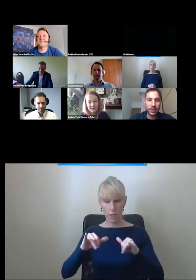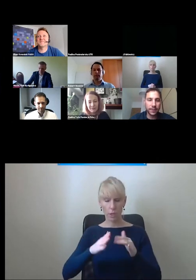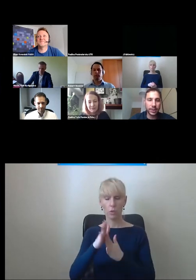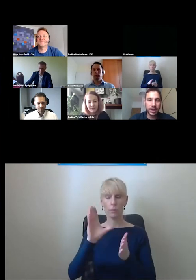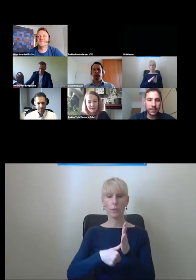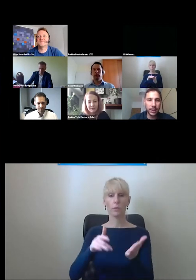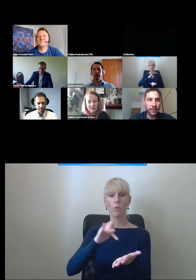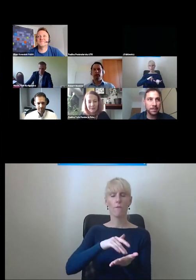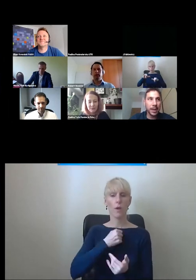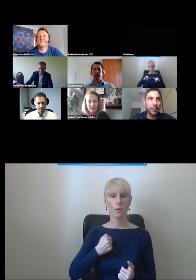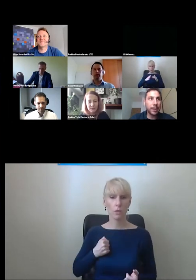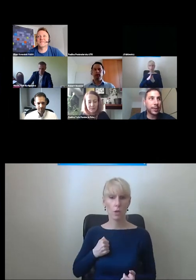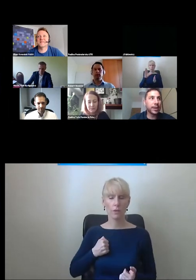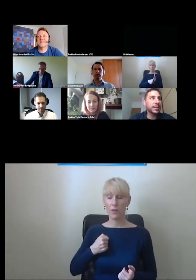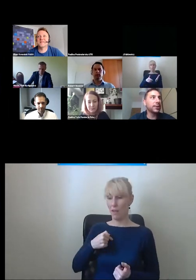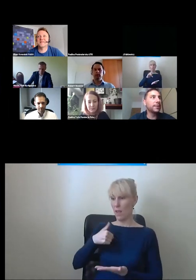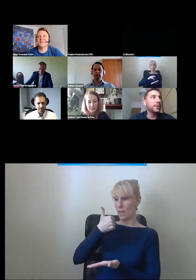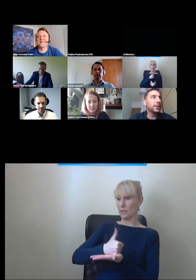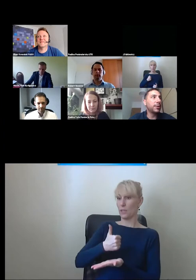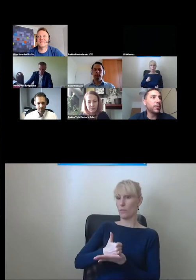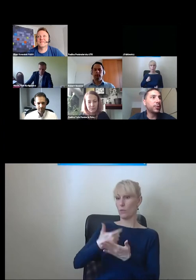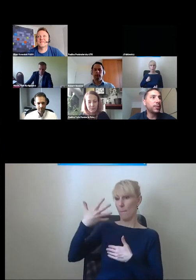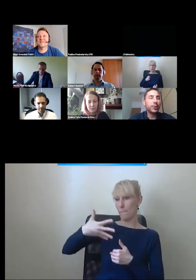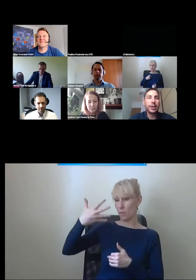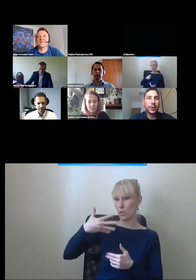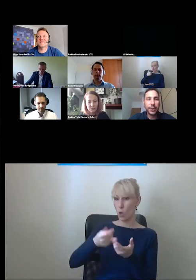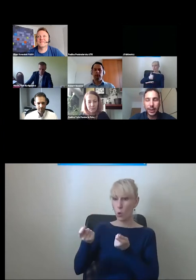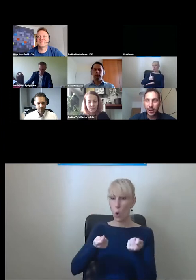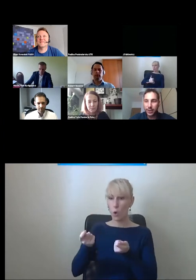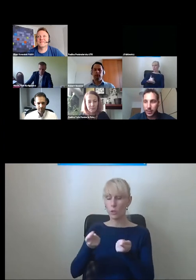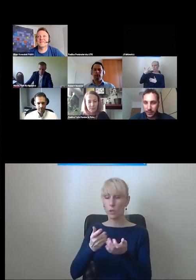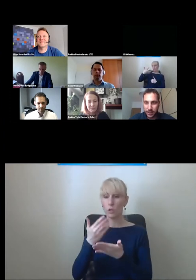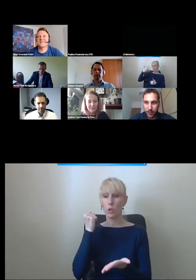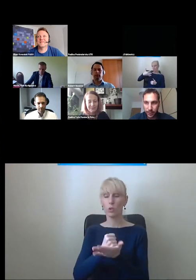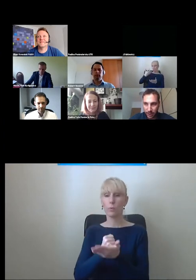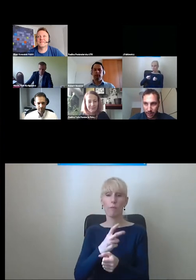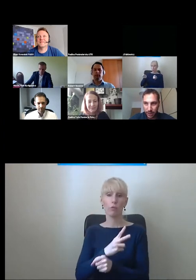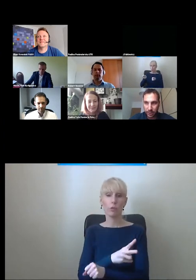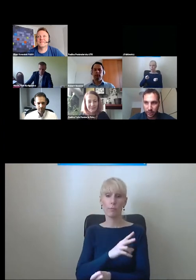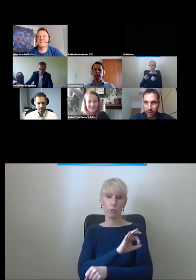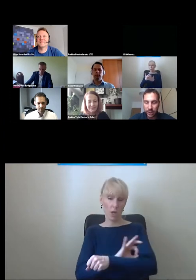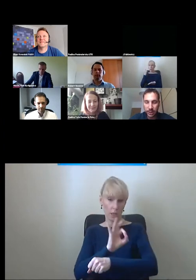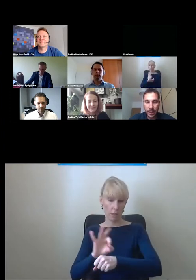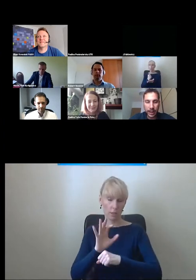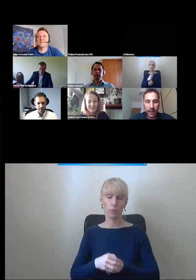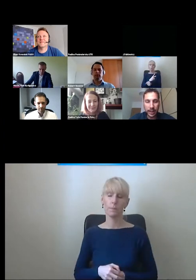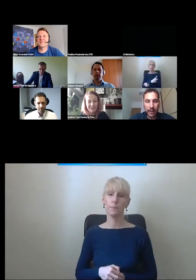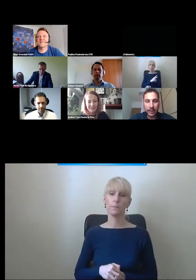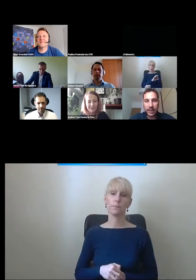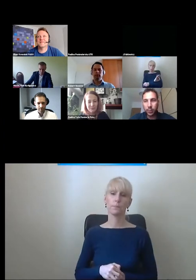Zarząd Dróg Miejskich w Warszawie. Mam takie stanowisko od pięciu lat koordynatora do spraw dostępności architektonicznej.